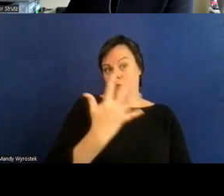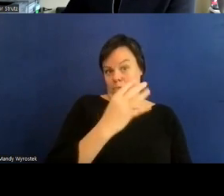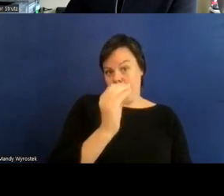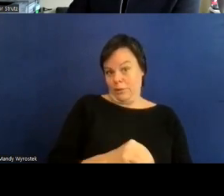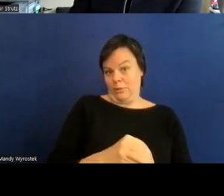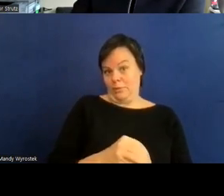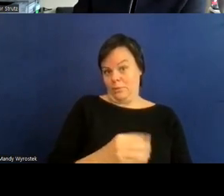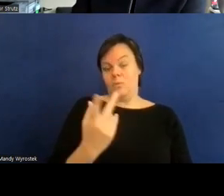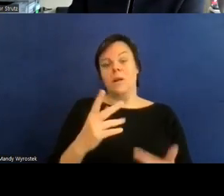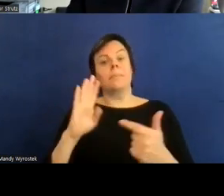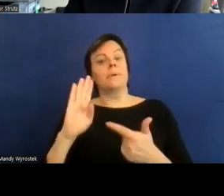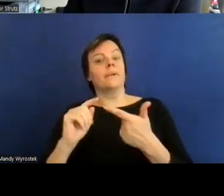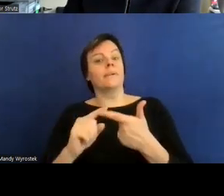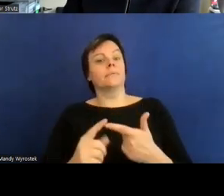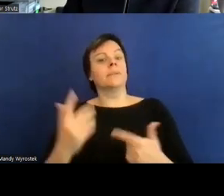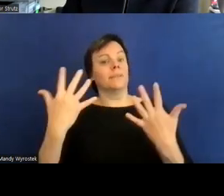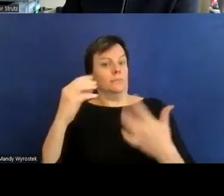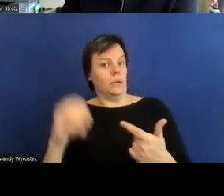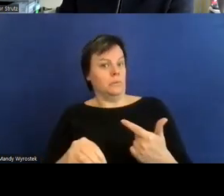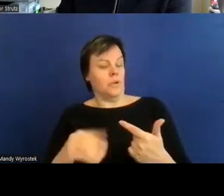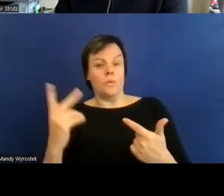was sagen sie 15 prozent